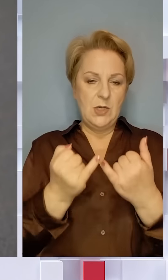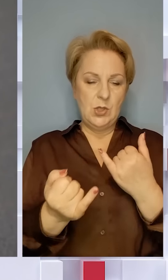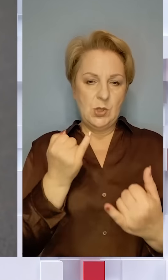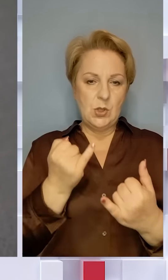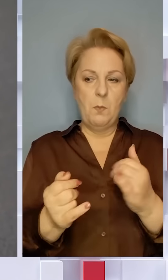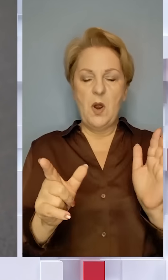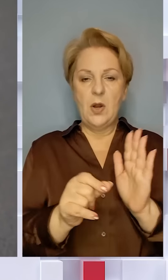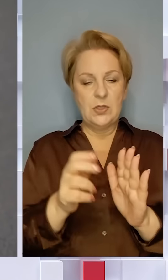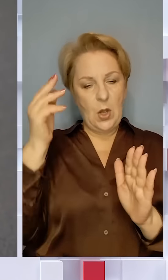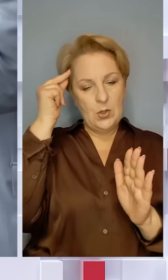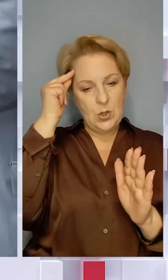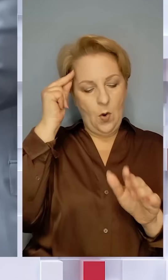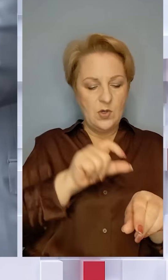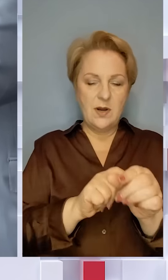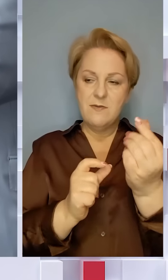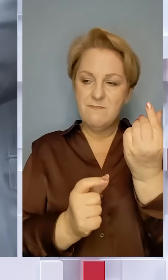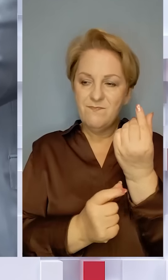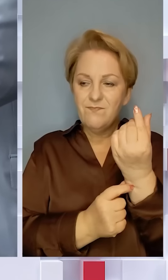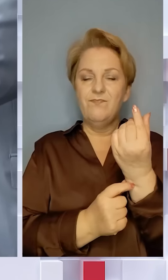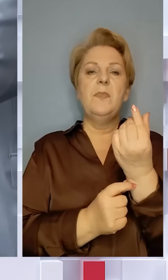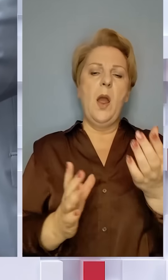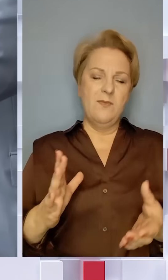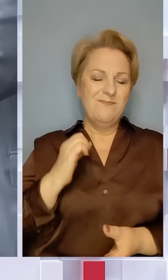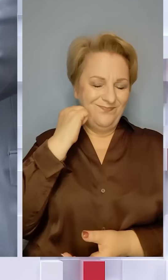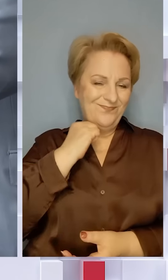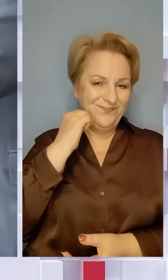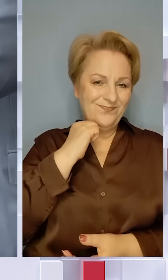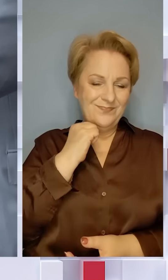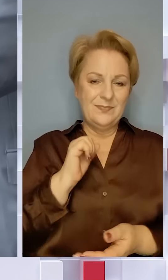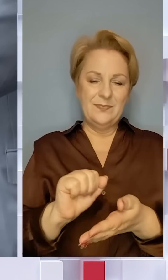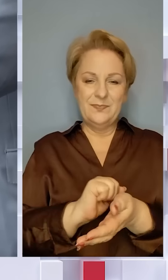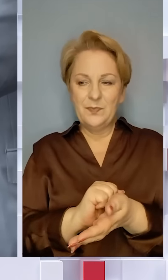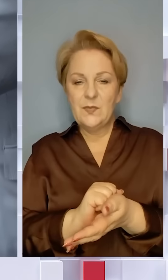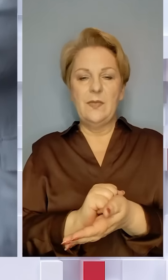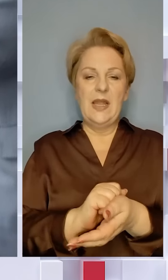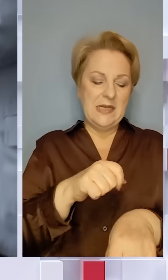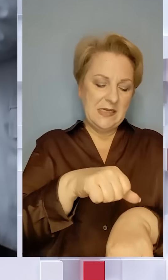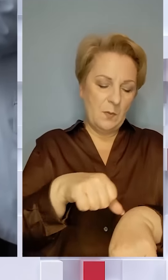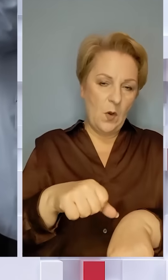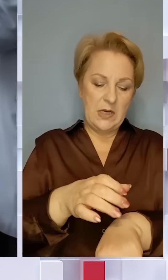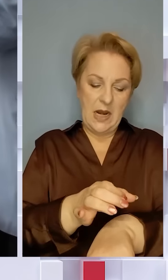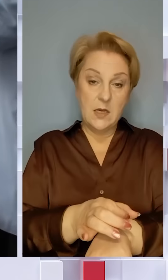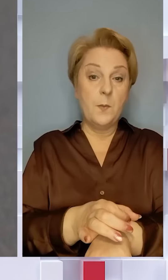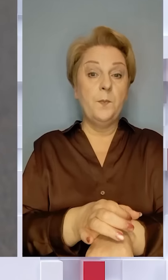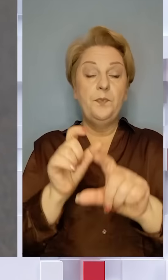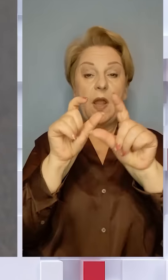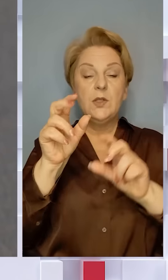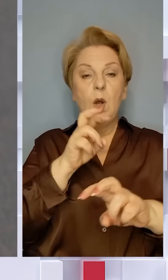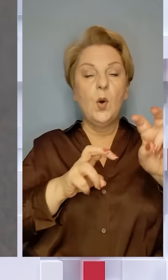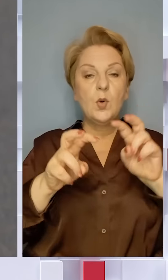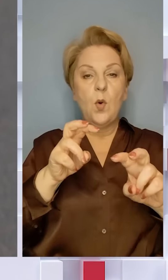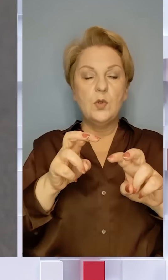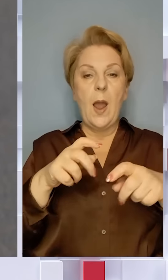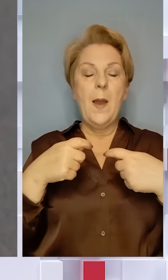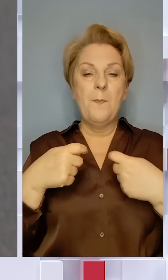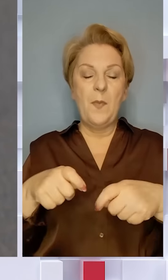кольору та з чорним ремінцем. На ньому є сліди носіння, потертості ремінця та легкі подрябини на корпусі. Агентство із розшуку та